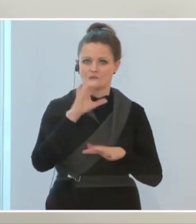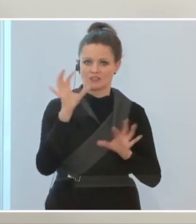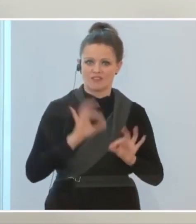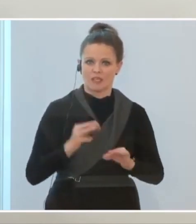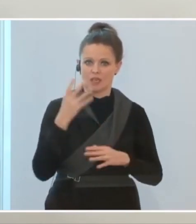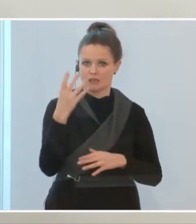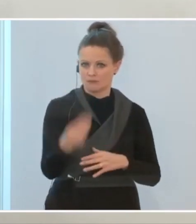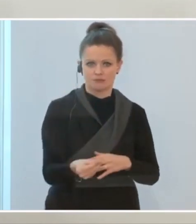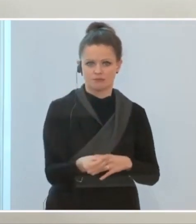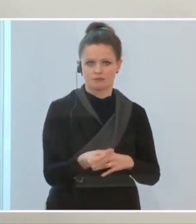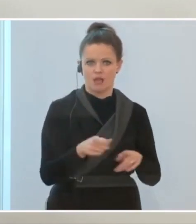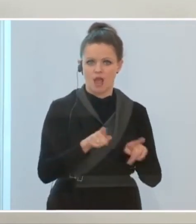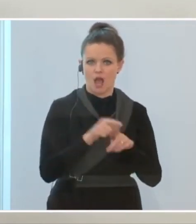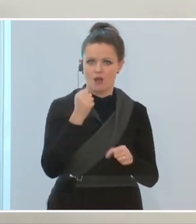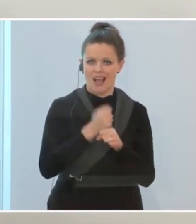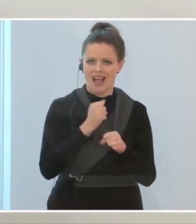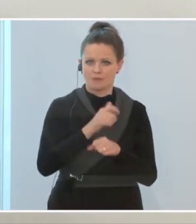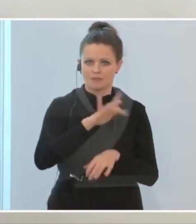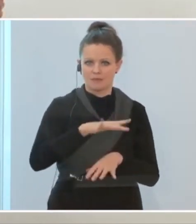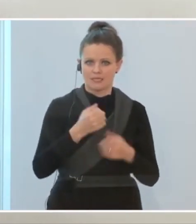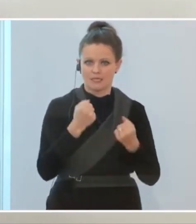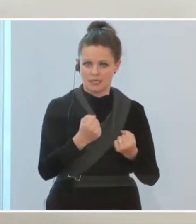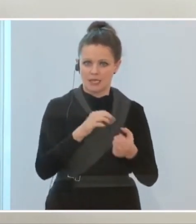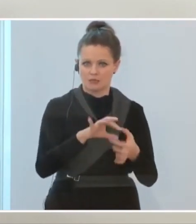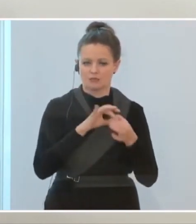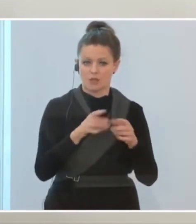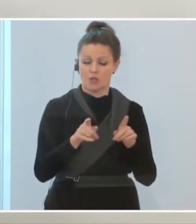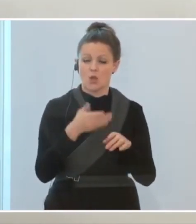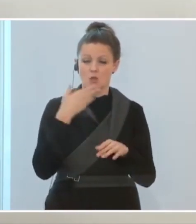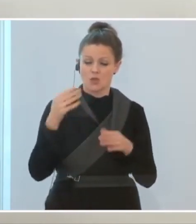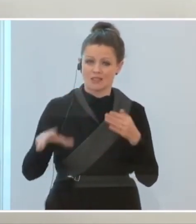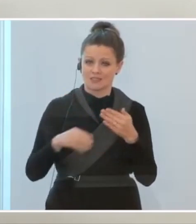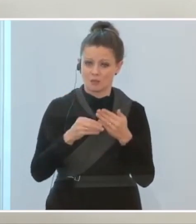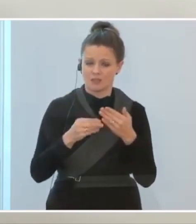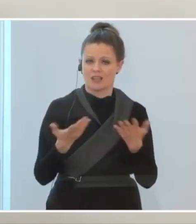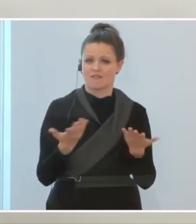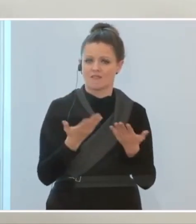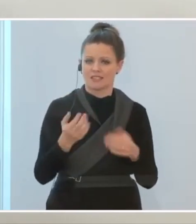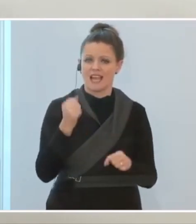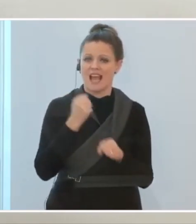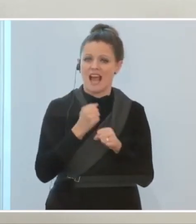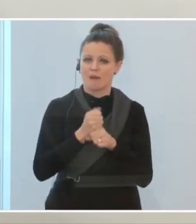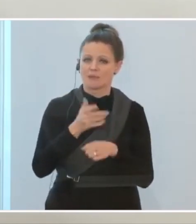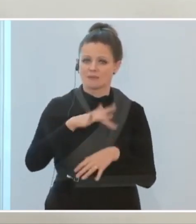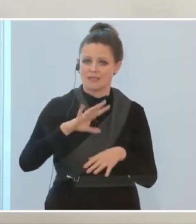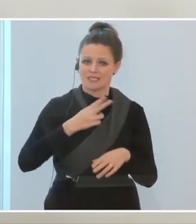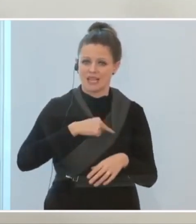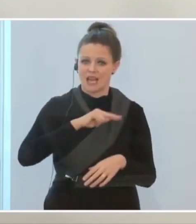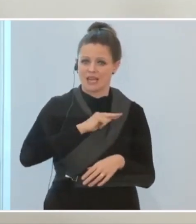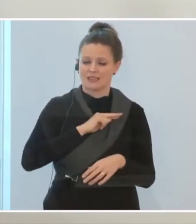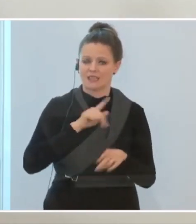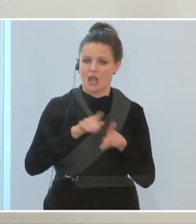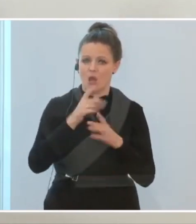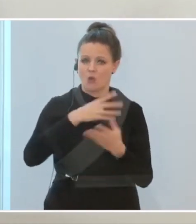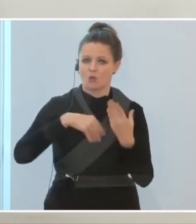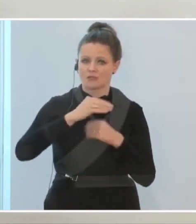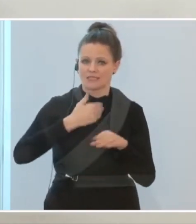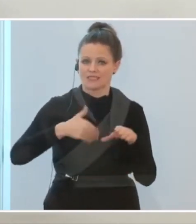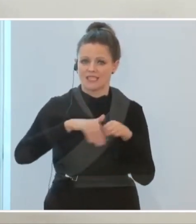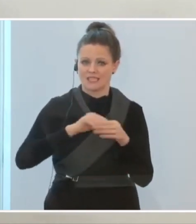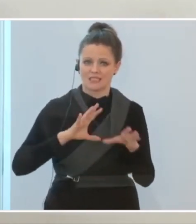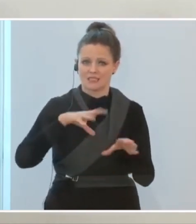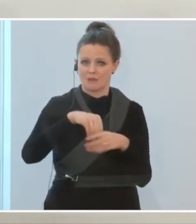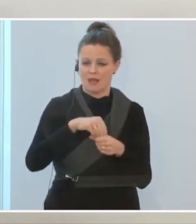auch was Arbeitsplatzsicherheit betrifft. Wir haben noch nicht hinzugefügt, dass selbstverständlich wieder eine Arbeitsplatzgarantie mit diesem Umsatzersatz